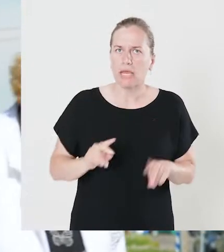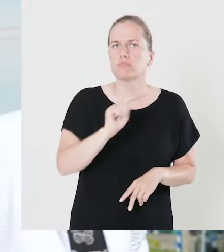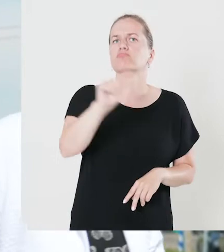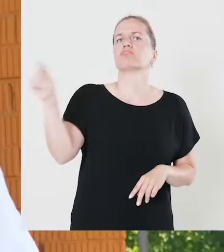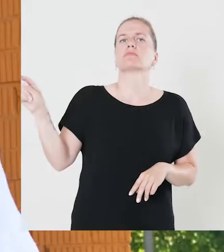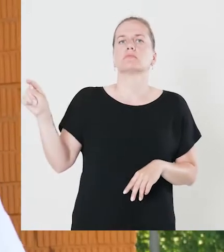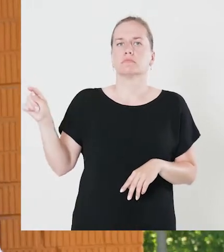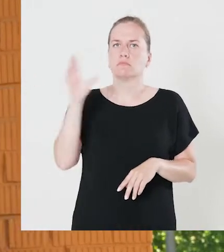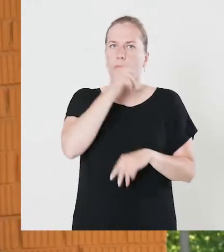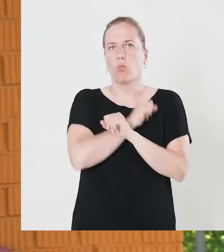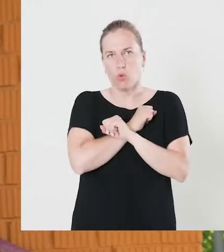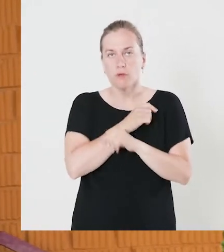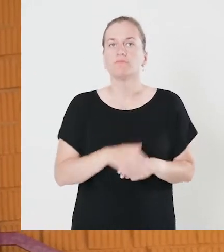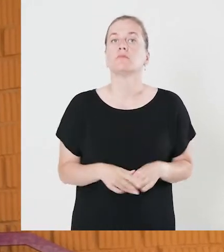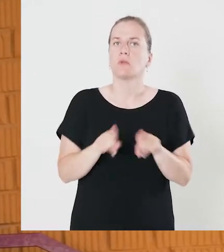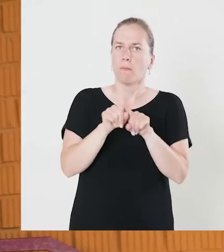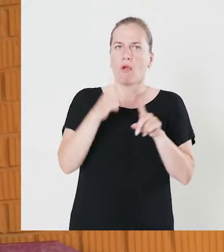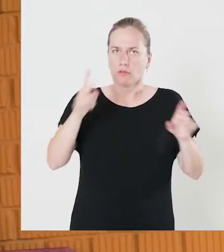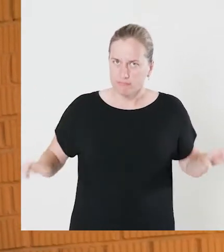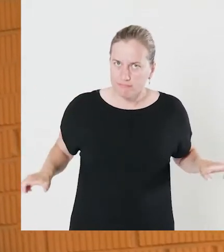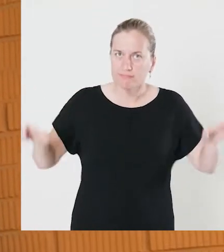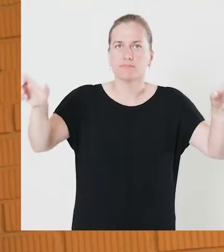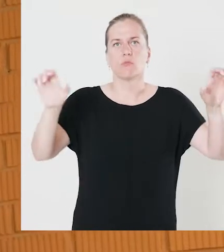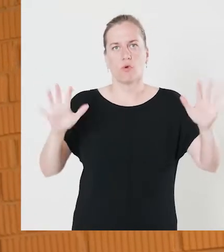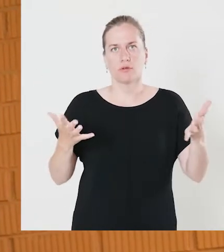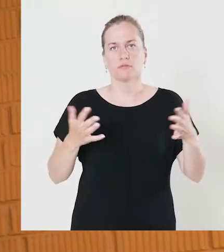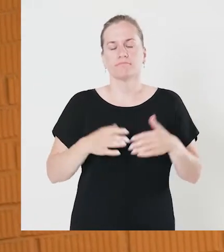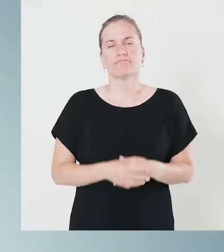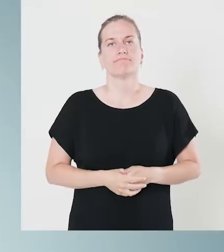nad puhata saaksid, ning paremad käsipuud, et treppist üles saaks.